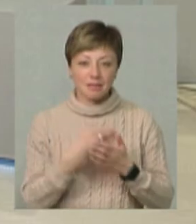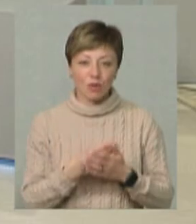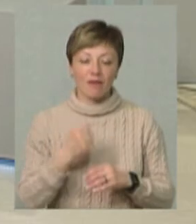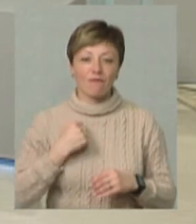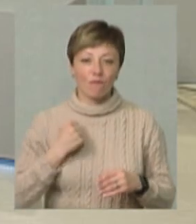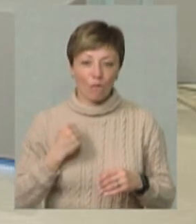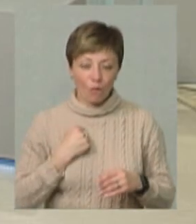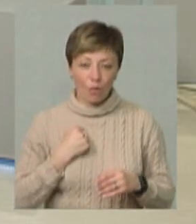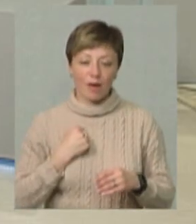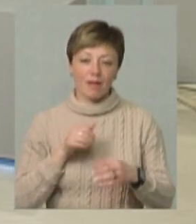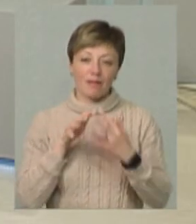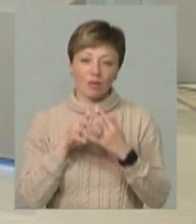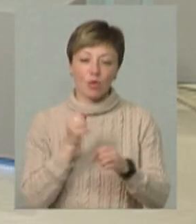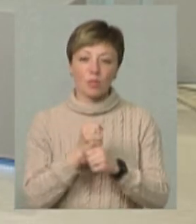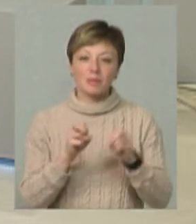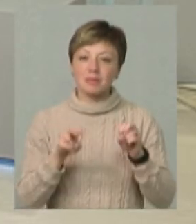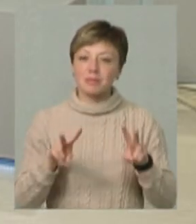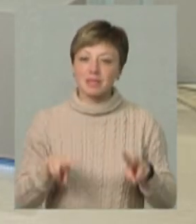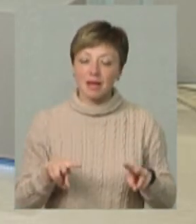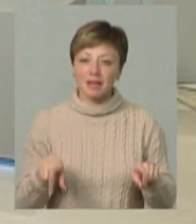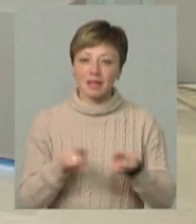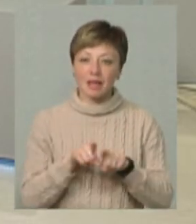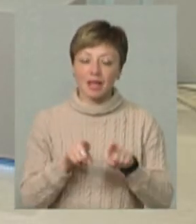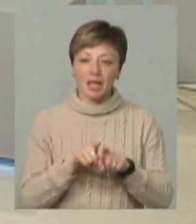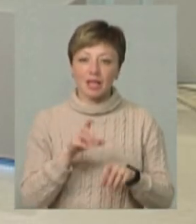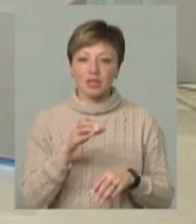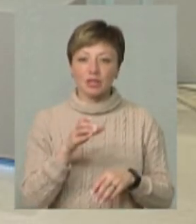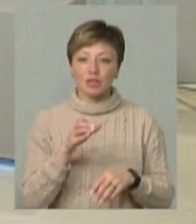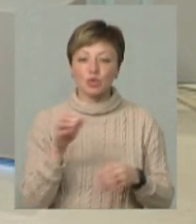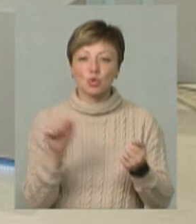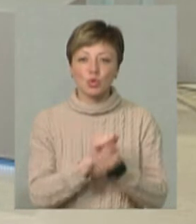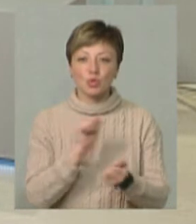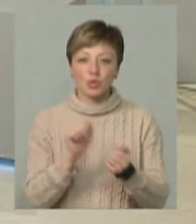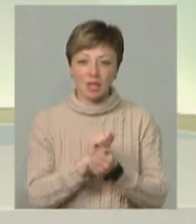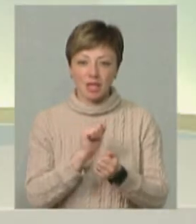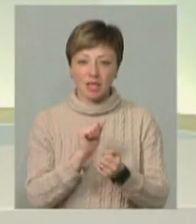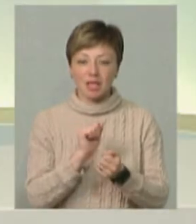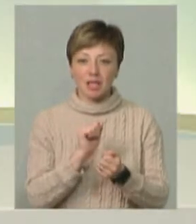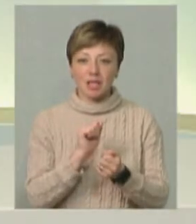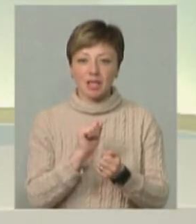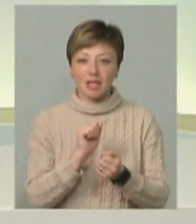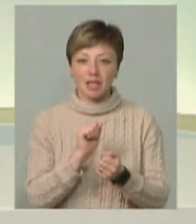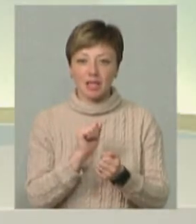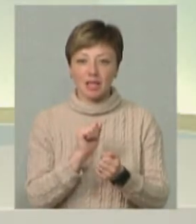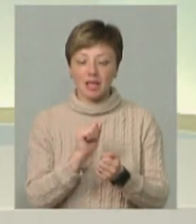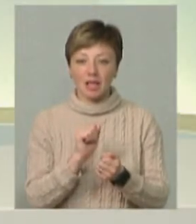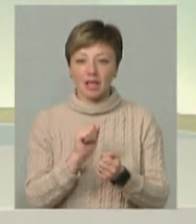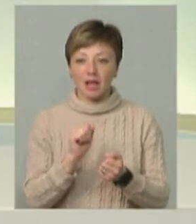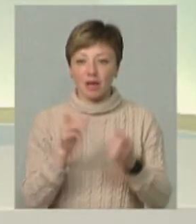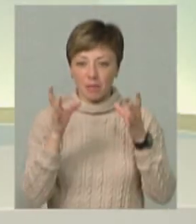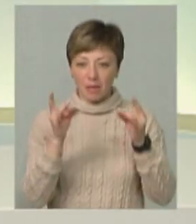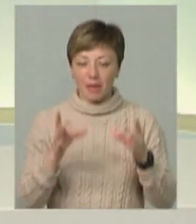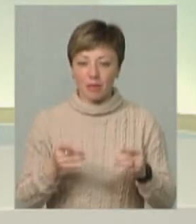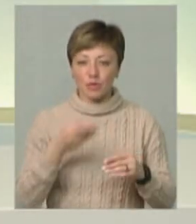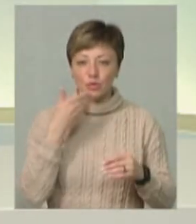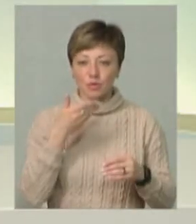воїнів. Напереду ми вже робимо спеціальні такі супові набори, сухі. Ти висипав на кипяток 5